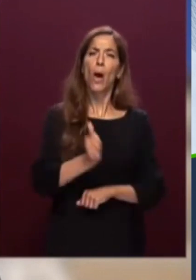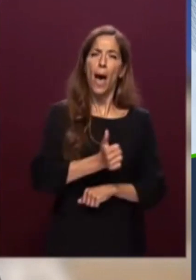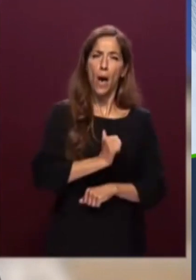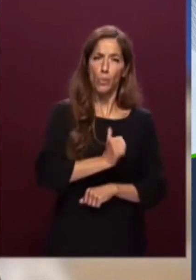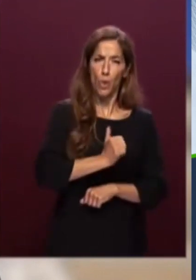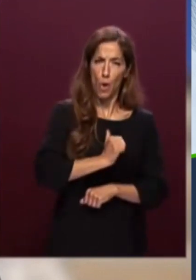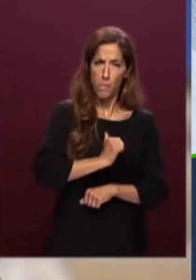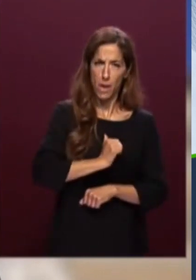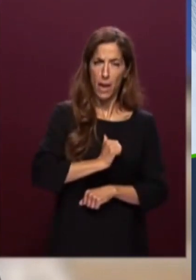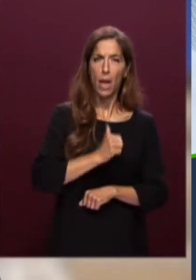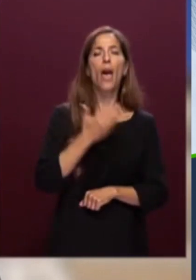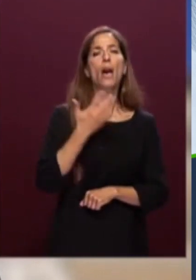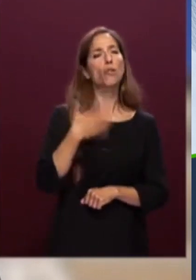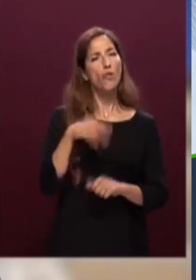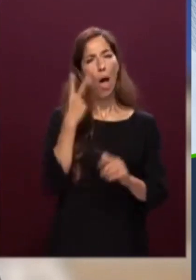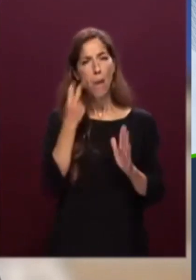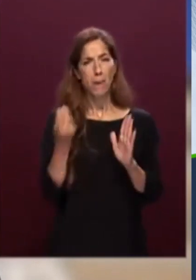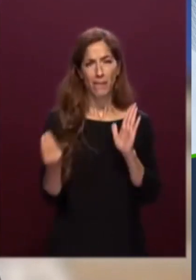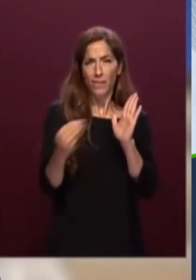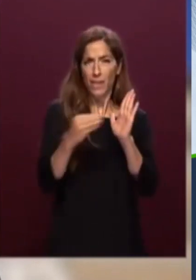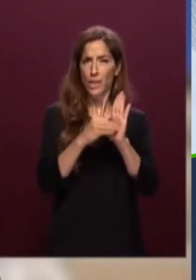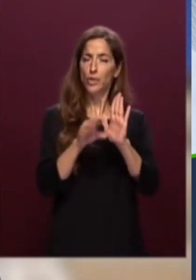e auspicate dalla Costituzione